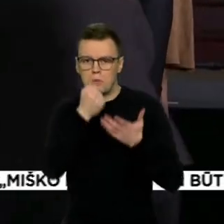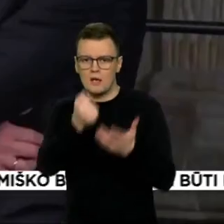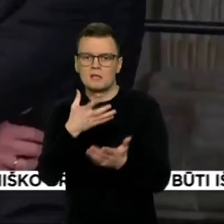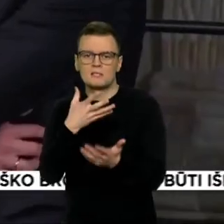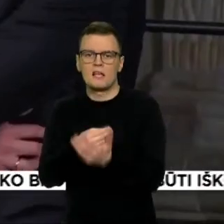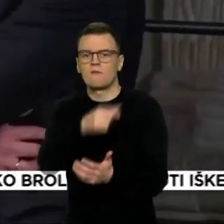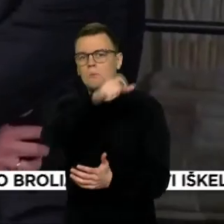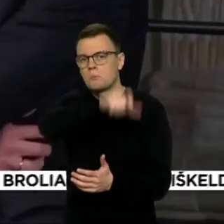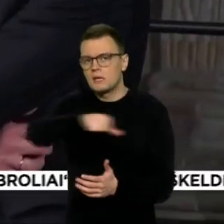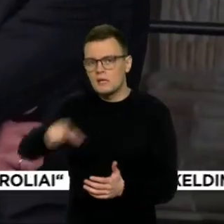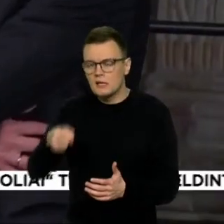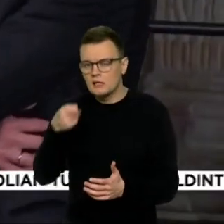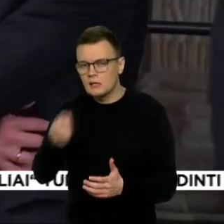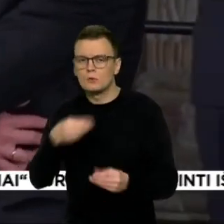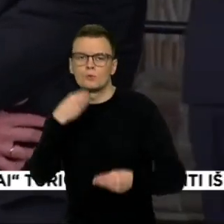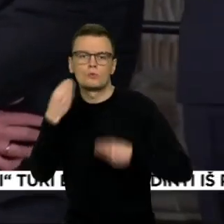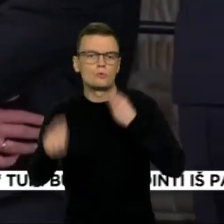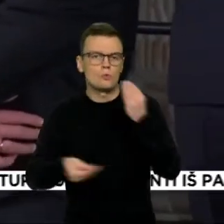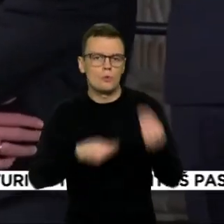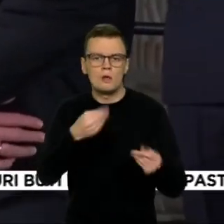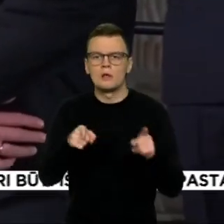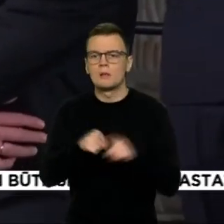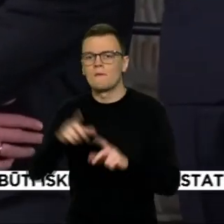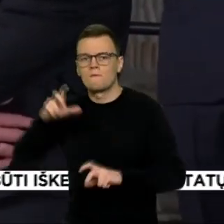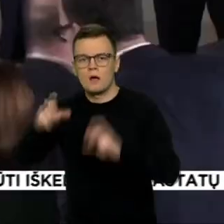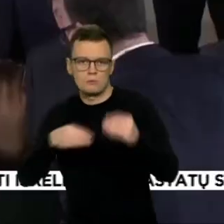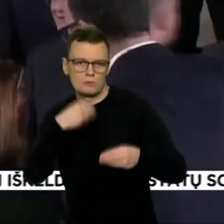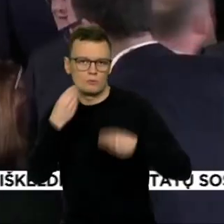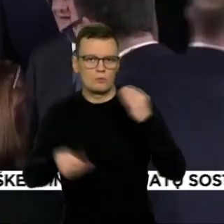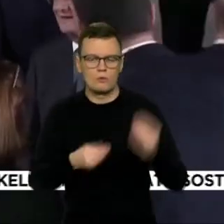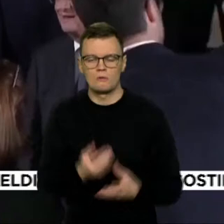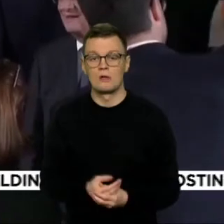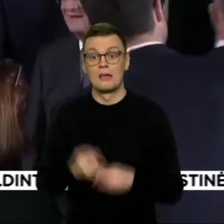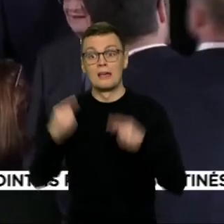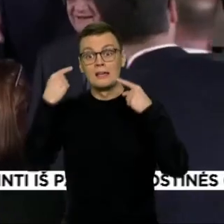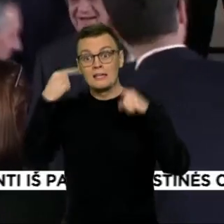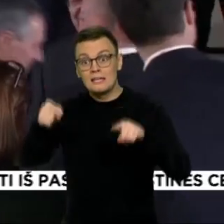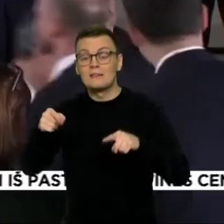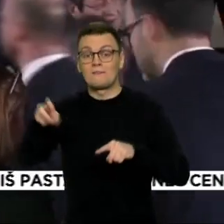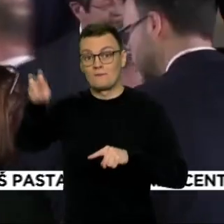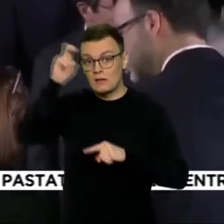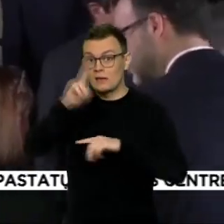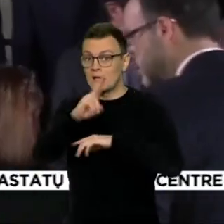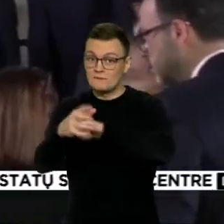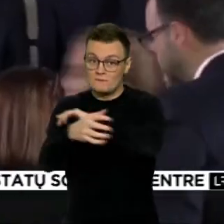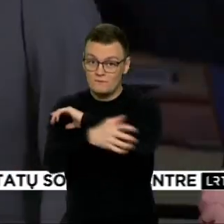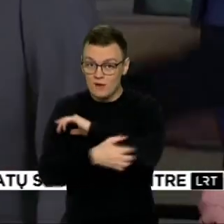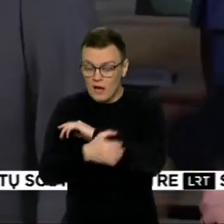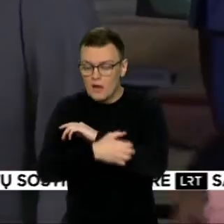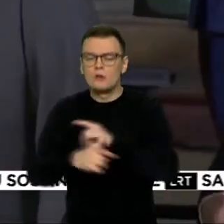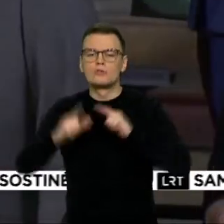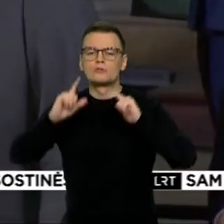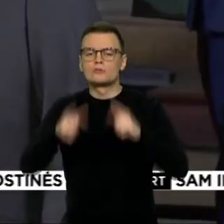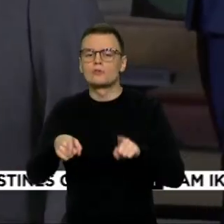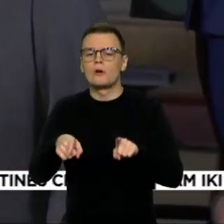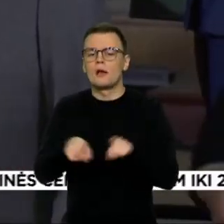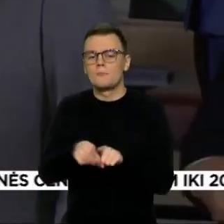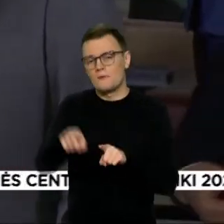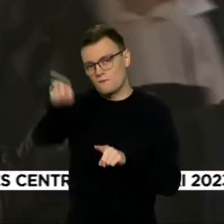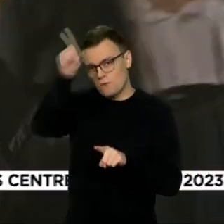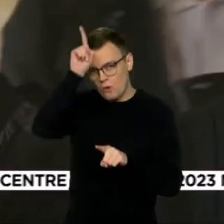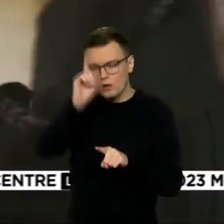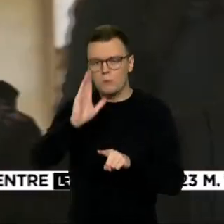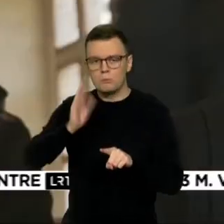neturi tokių ekonominių raumenų, kokius turi Vokietija, ir tokių injekcijų neišgali, sako, kad tokiu būdu Berlynas įgis nesažininga